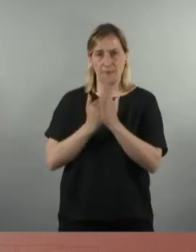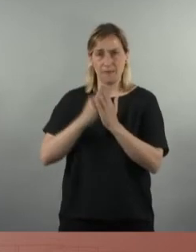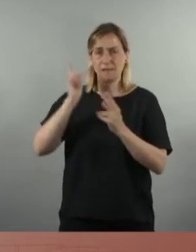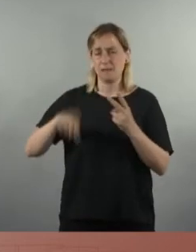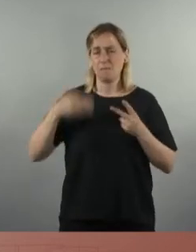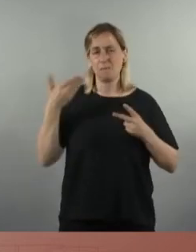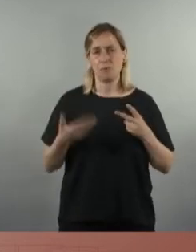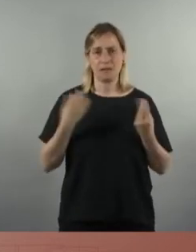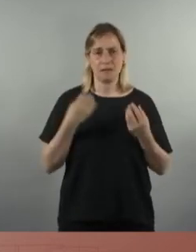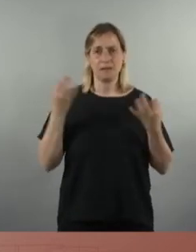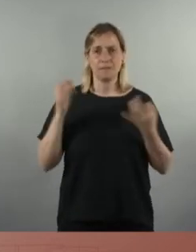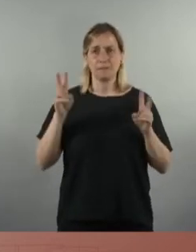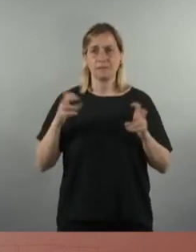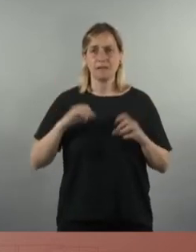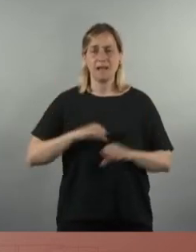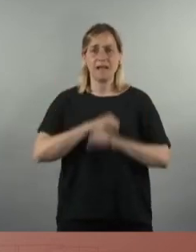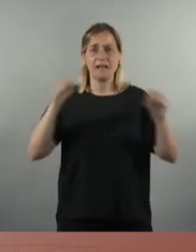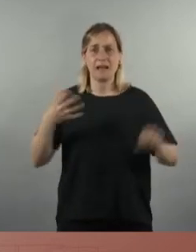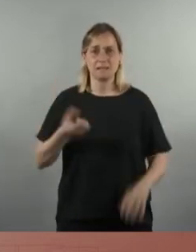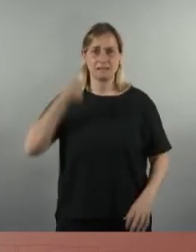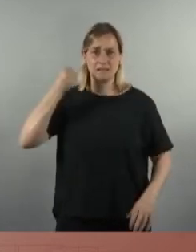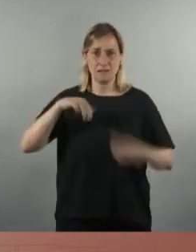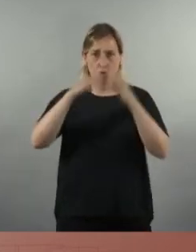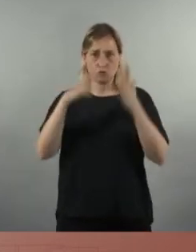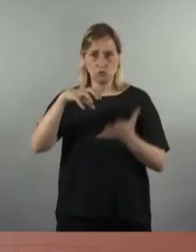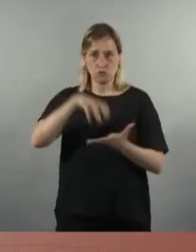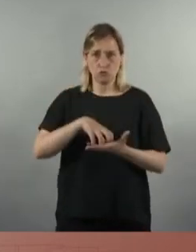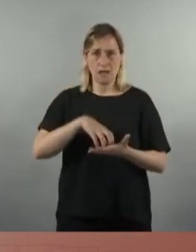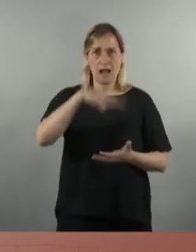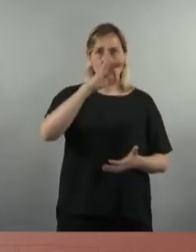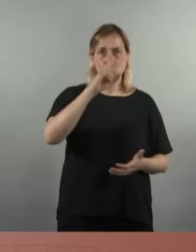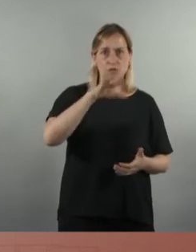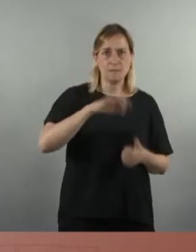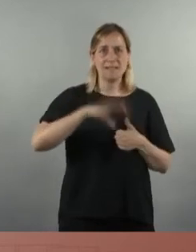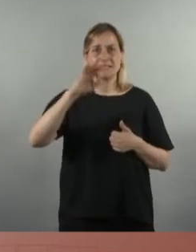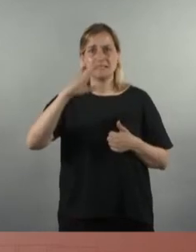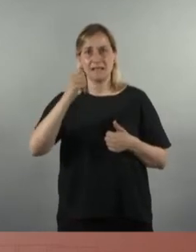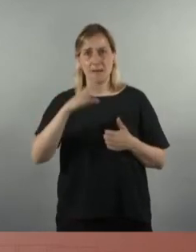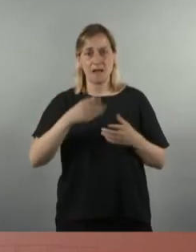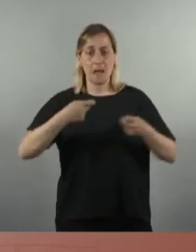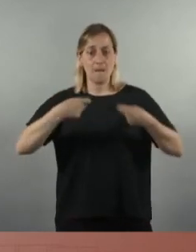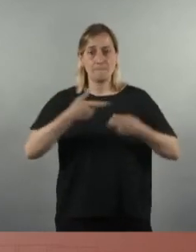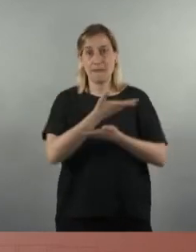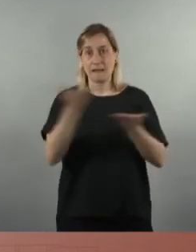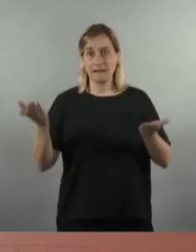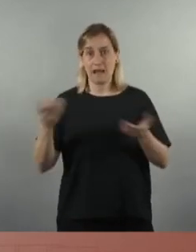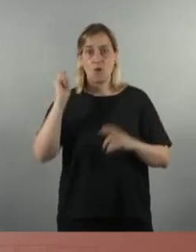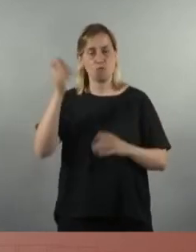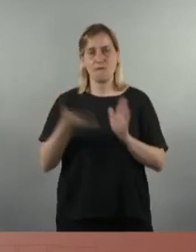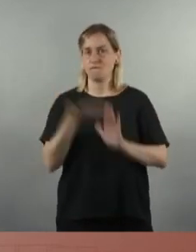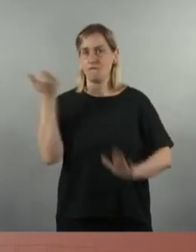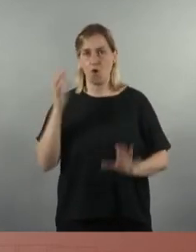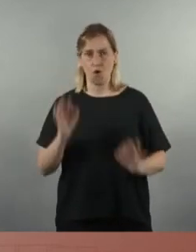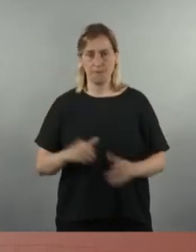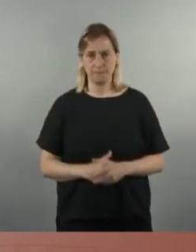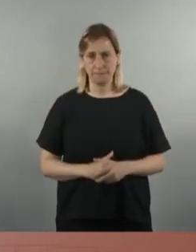important, hem de treure els grans tenidors a les socimis, a les cicaps, del mercat del lloguer. En